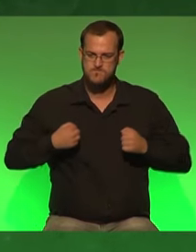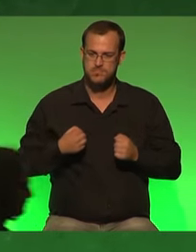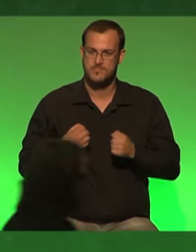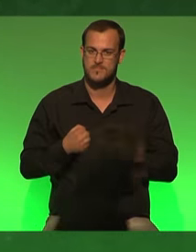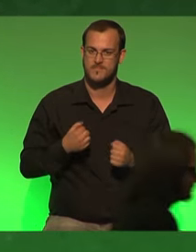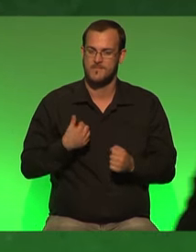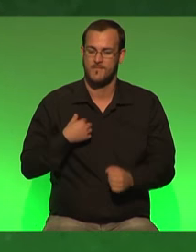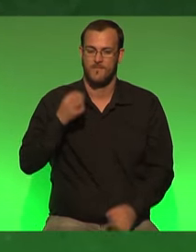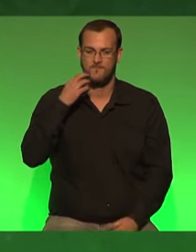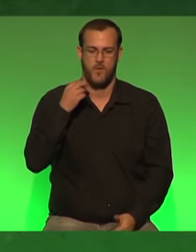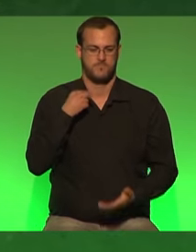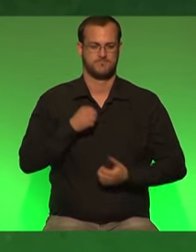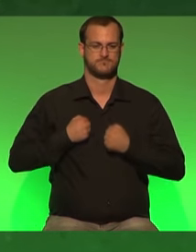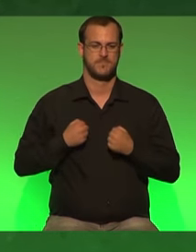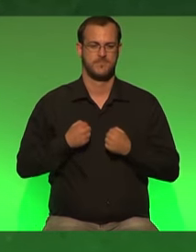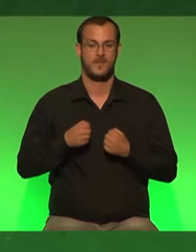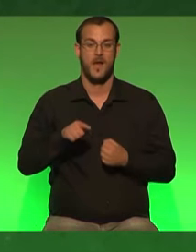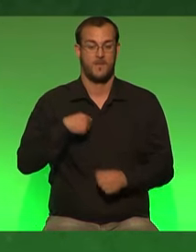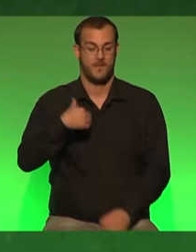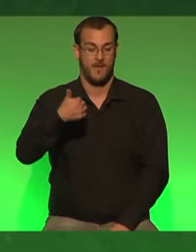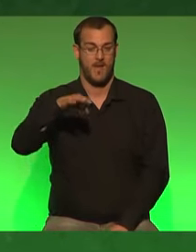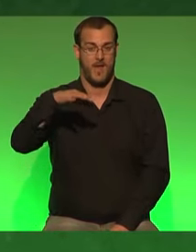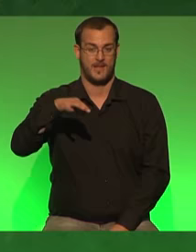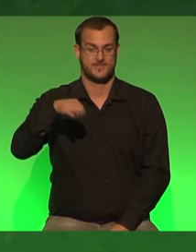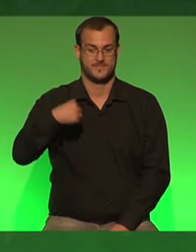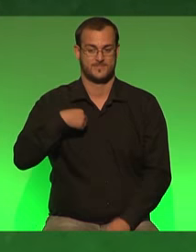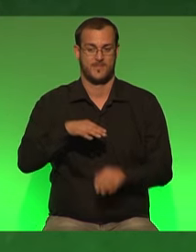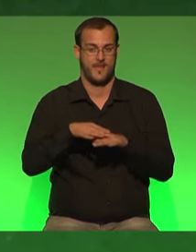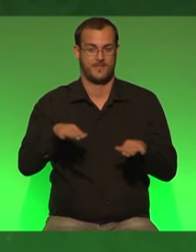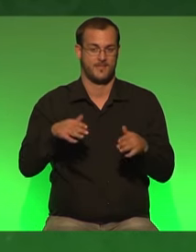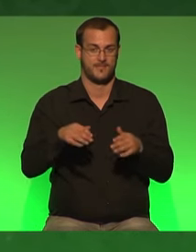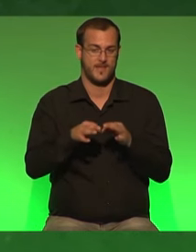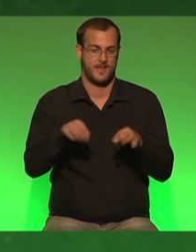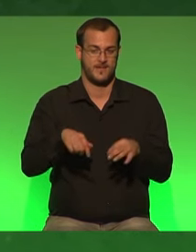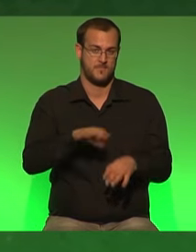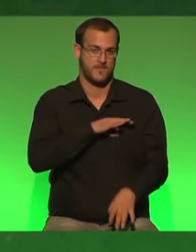einzige parteivorsitzende der landtagsparteien hier in nrw darum geht's